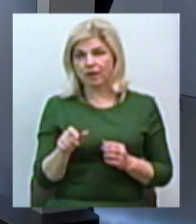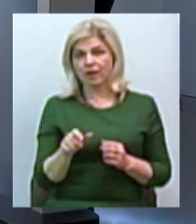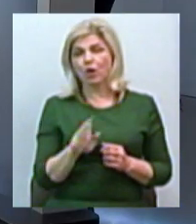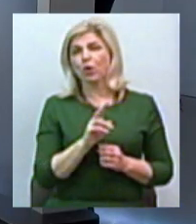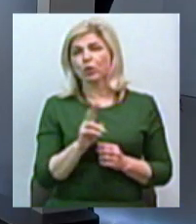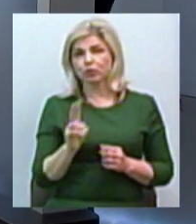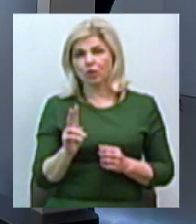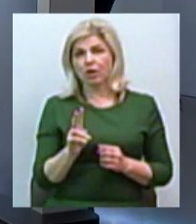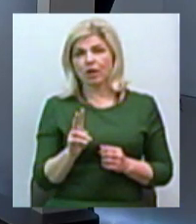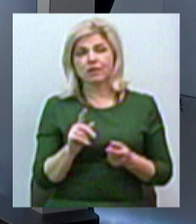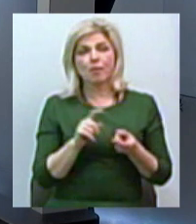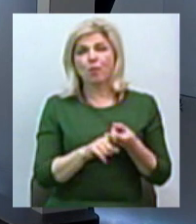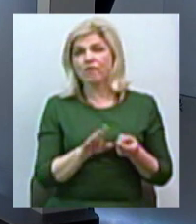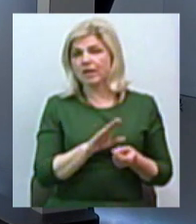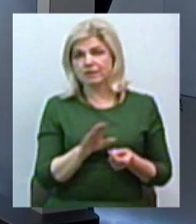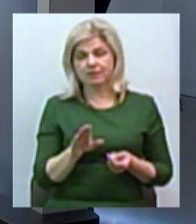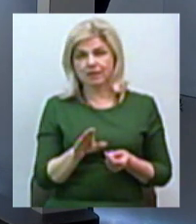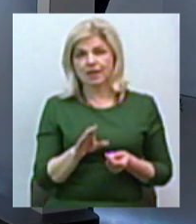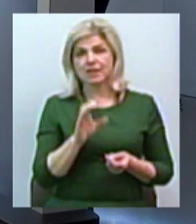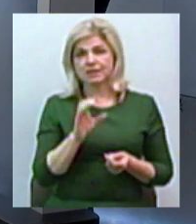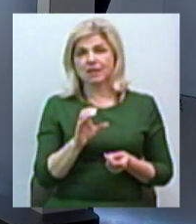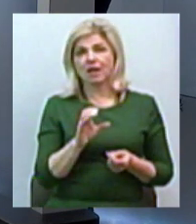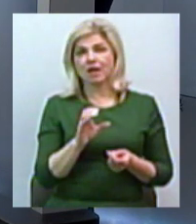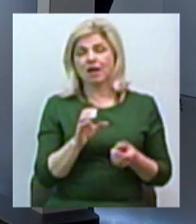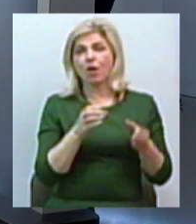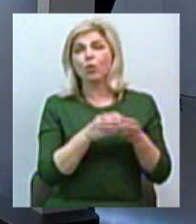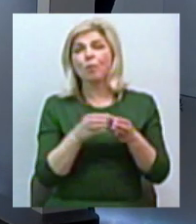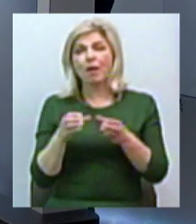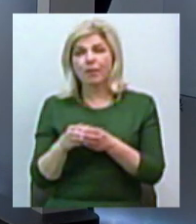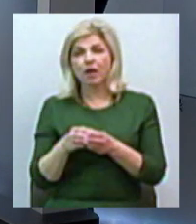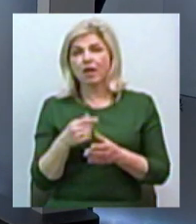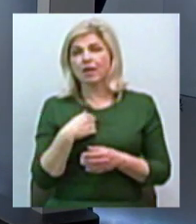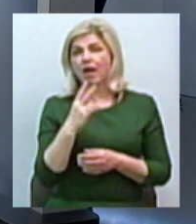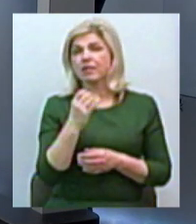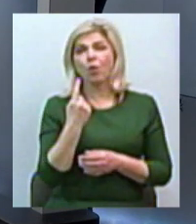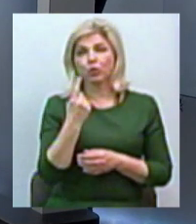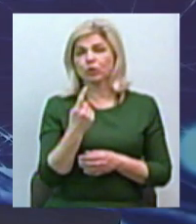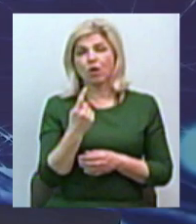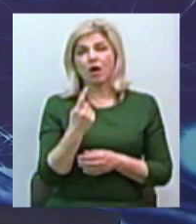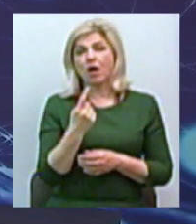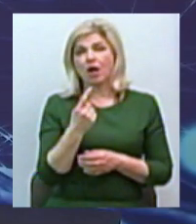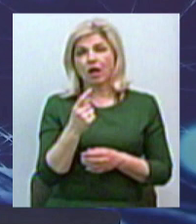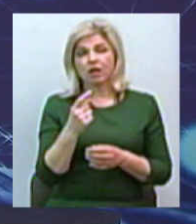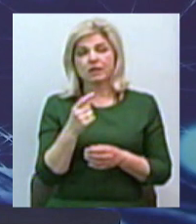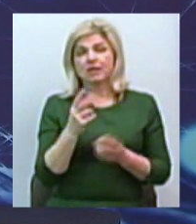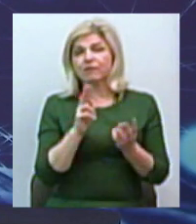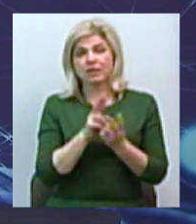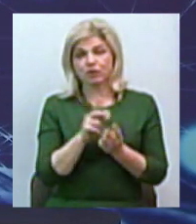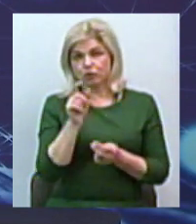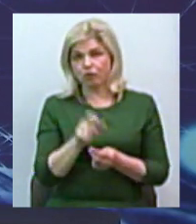безпосередньо не пов'язані саме з медіагрупами, я жодного разу не зустрів людину, яка б зрозуміла, чому саме зараз.